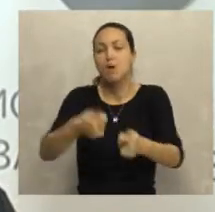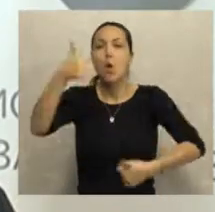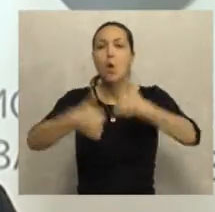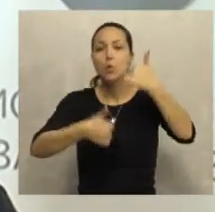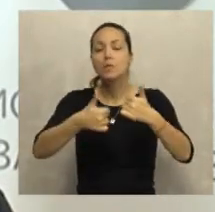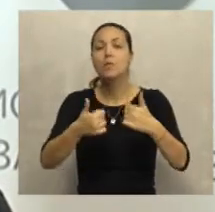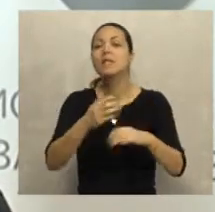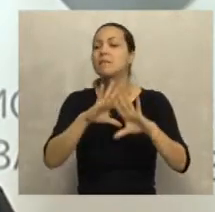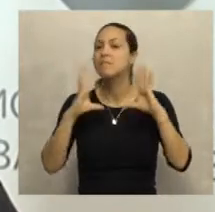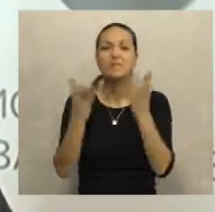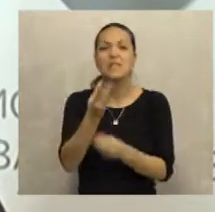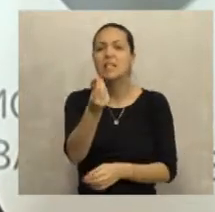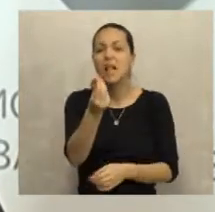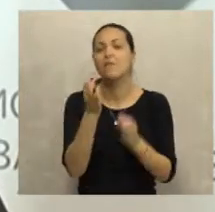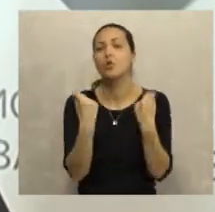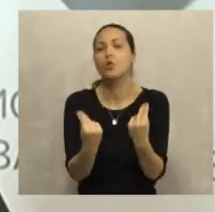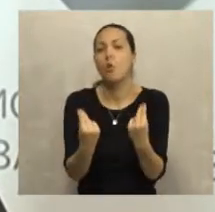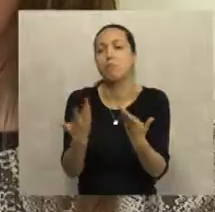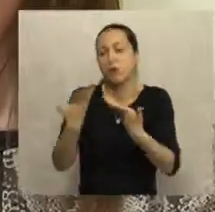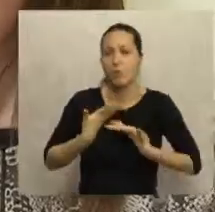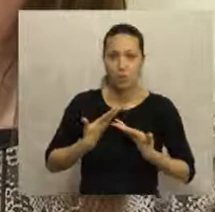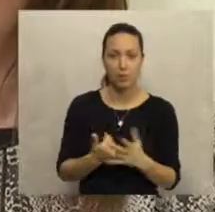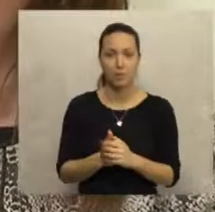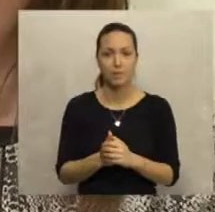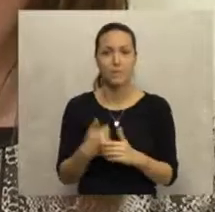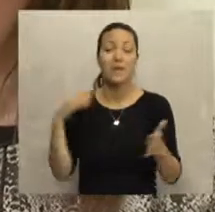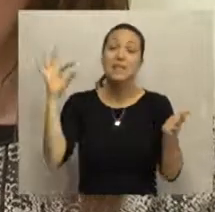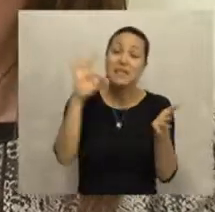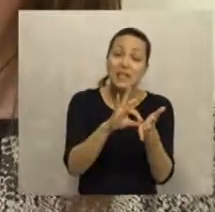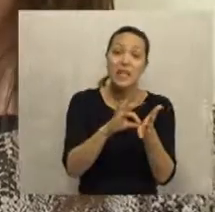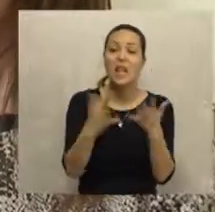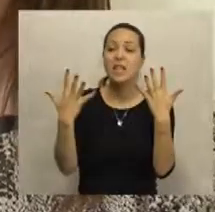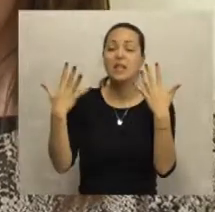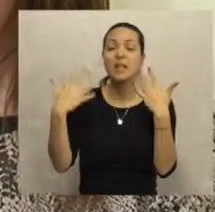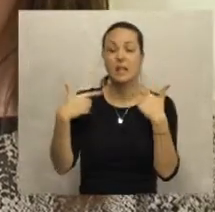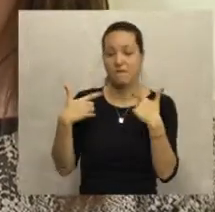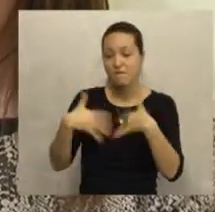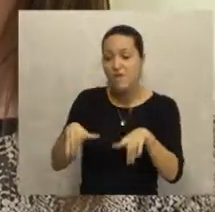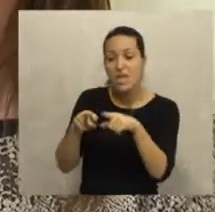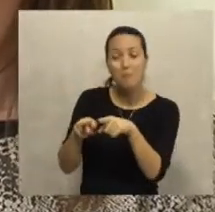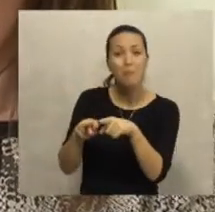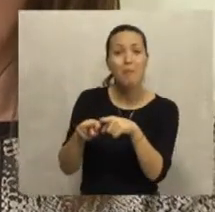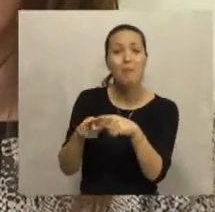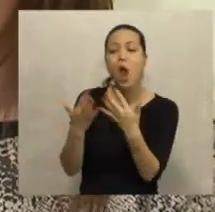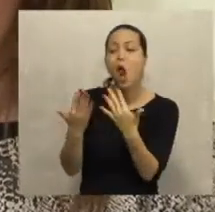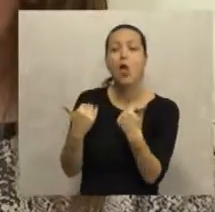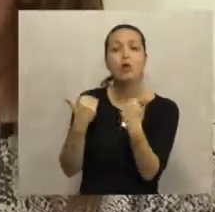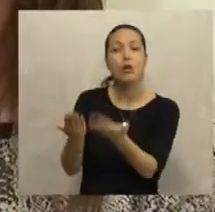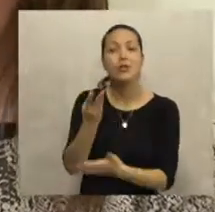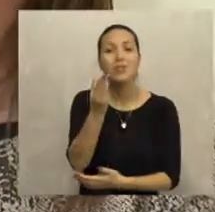konkurisati i svaka sredstva su dobro došle. Također nam je cilj da poslodavcima kažemo